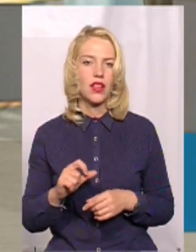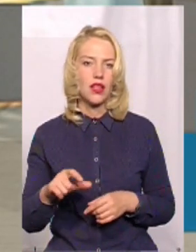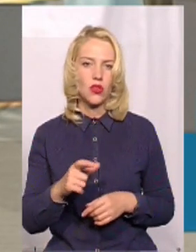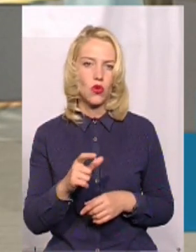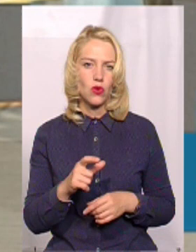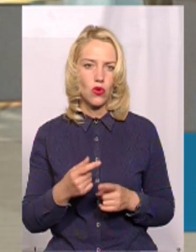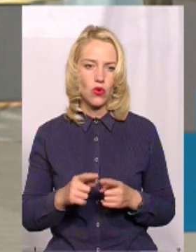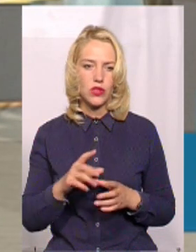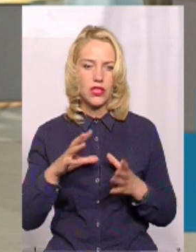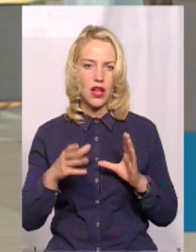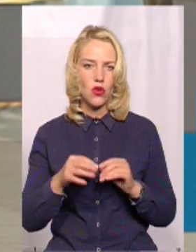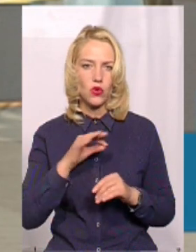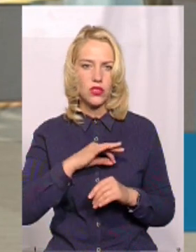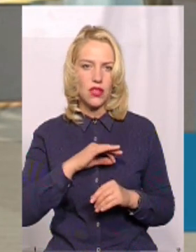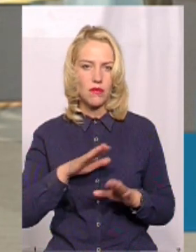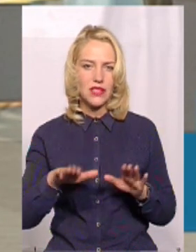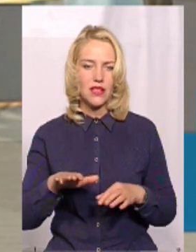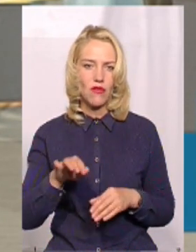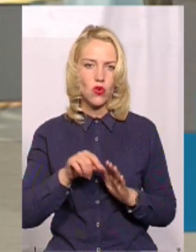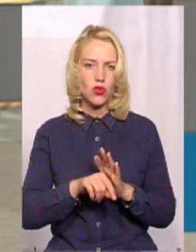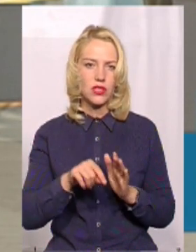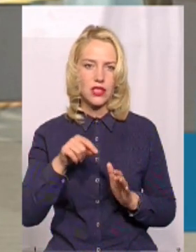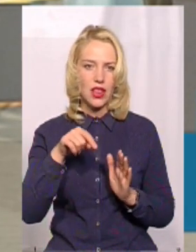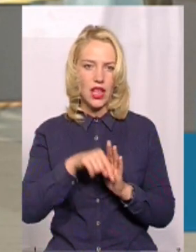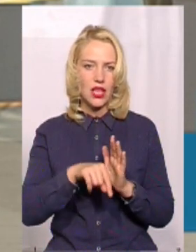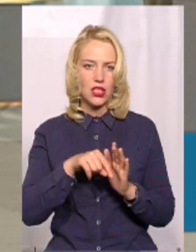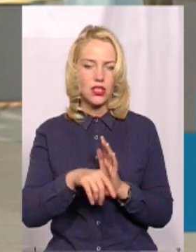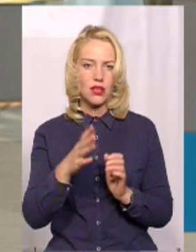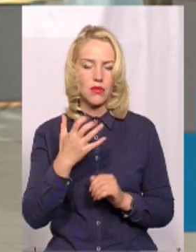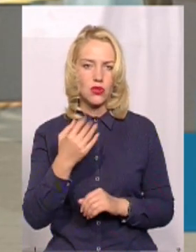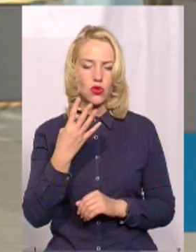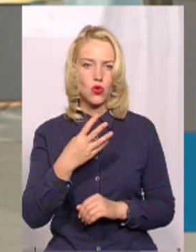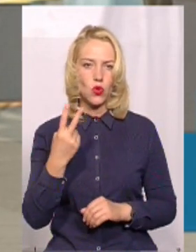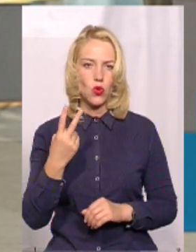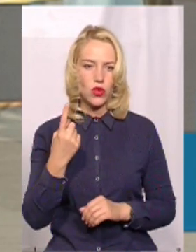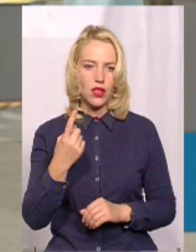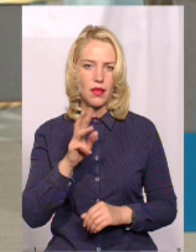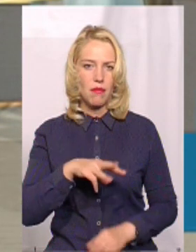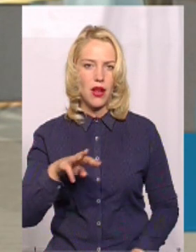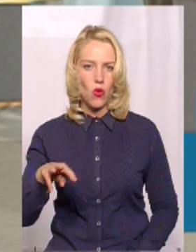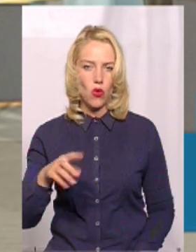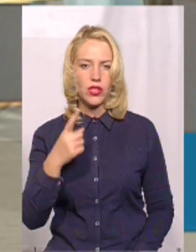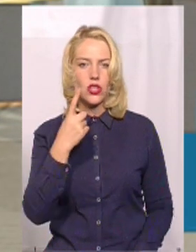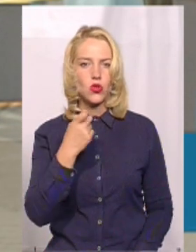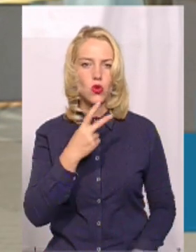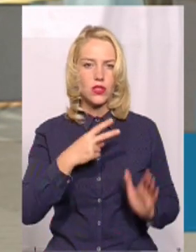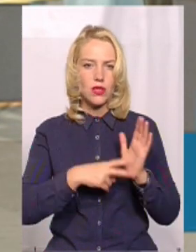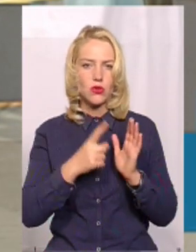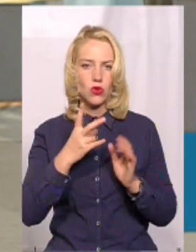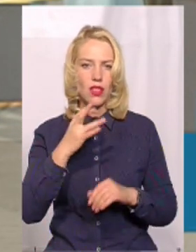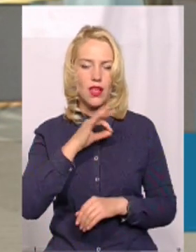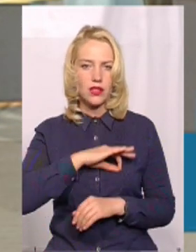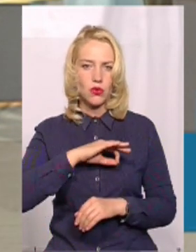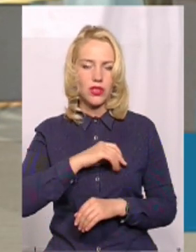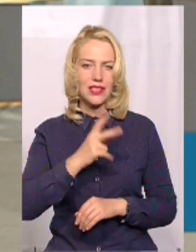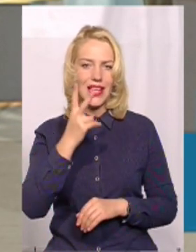дороги загального користування місцевого значення в нас всього 541 мільйон, з яких 171 на експлуатацію і 360